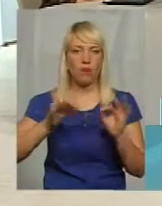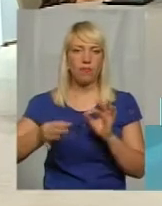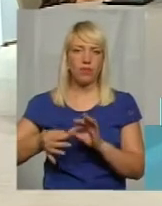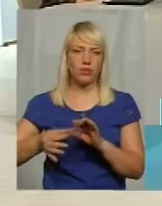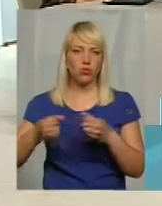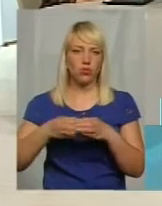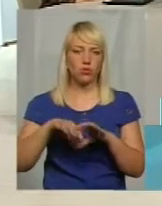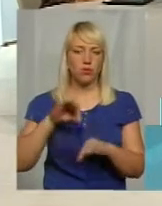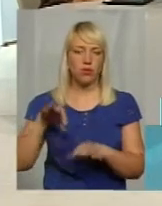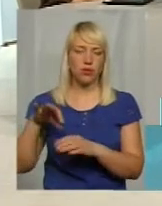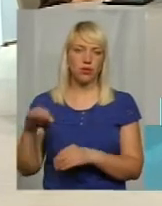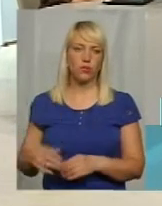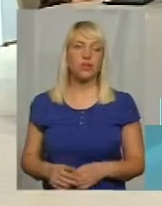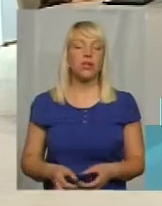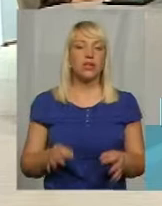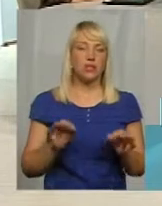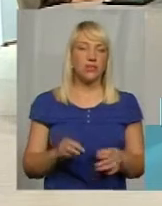Звичайно. В нас